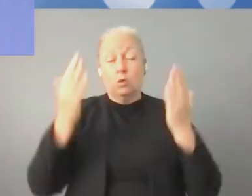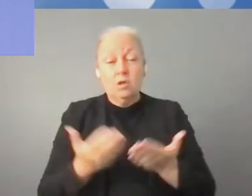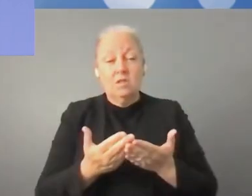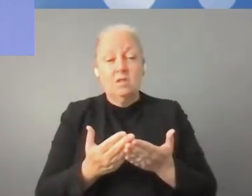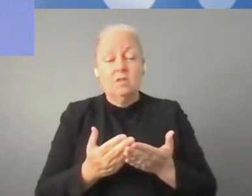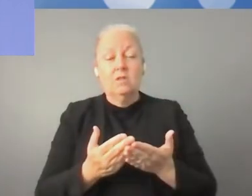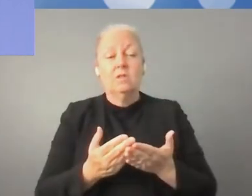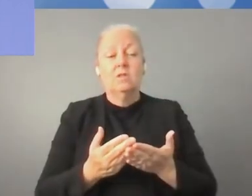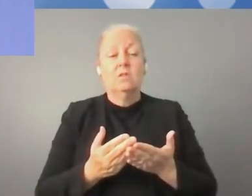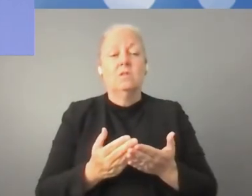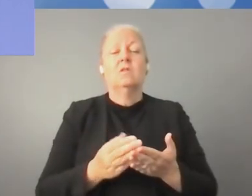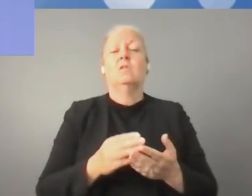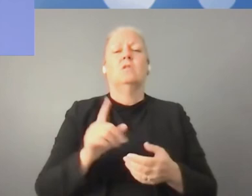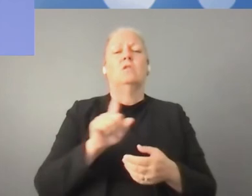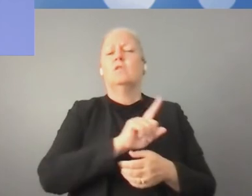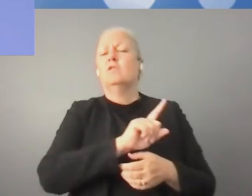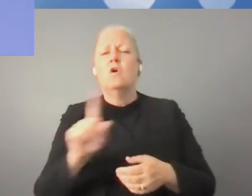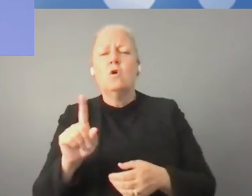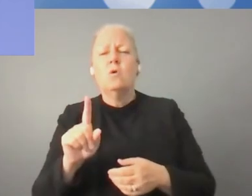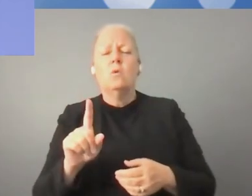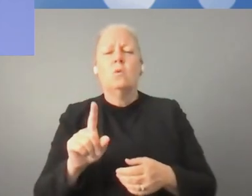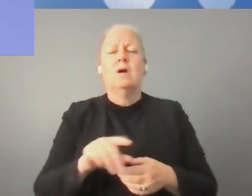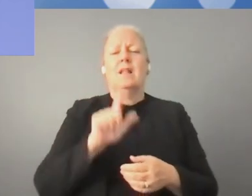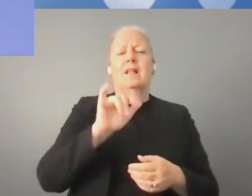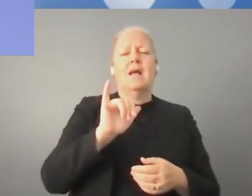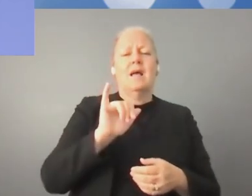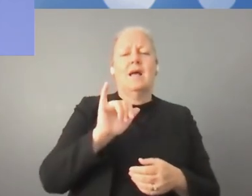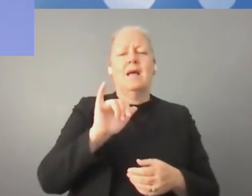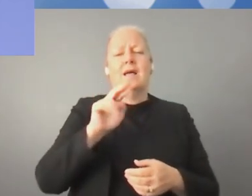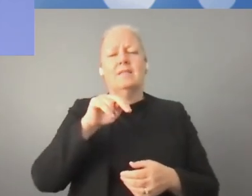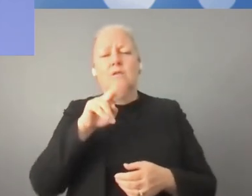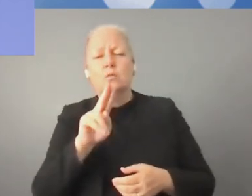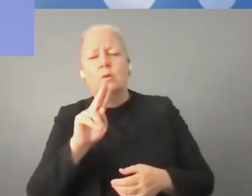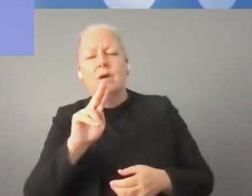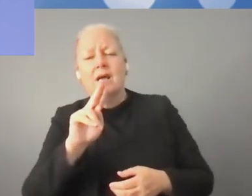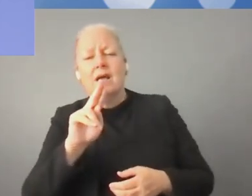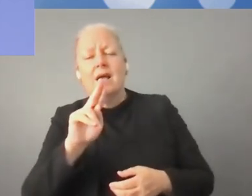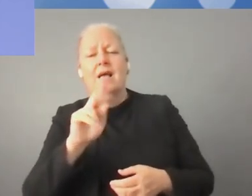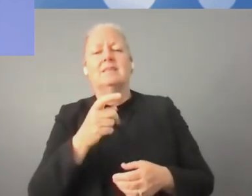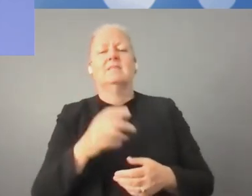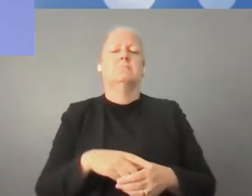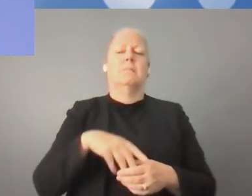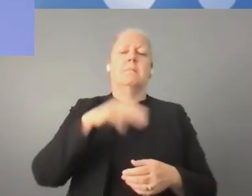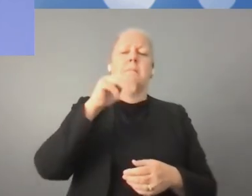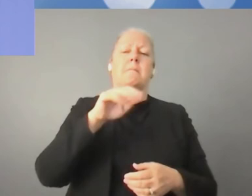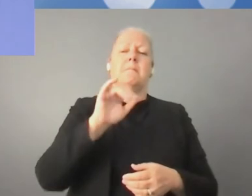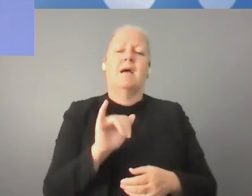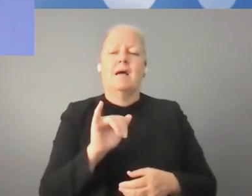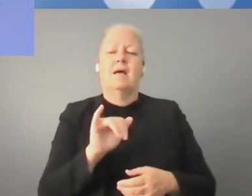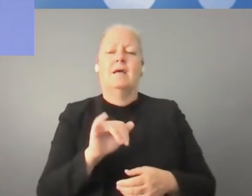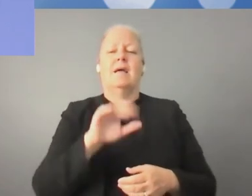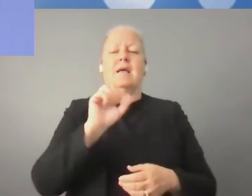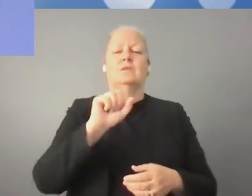świat cyfrowy bez Linuxa, bez MySQL, bez OpenStreetMaps, bez